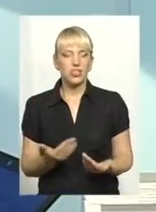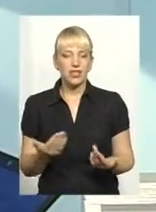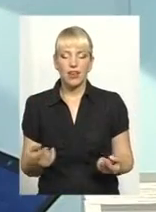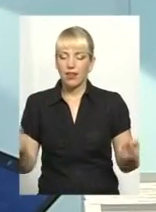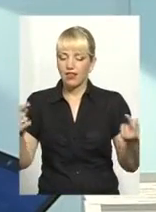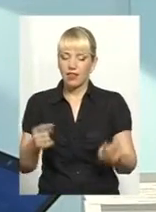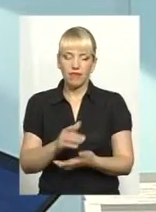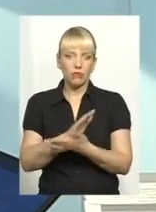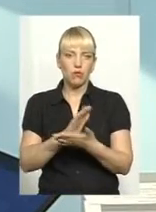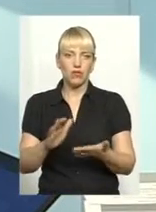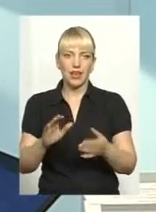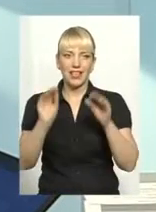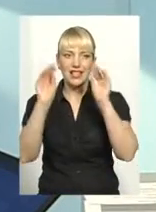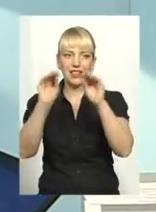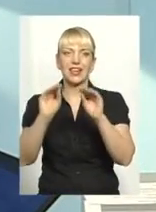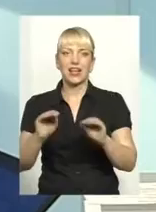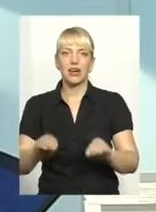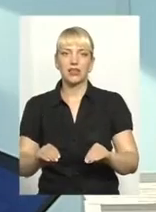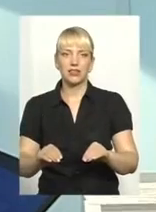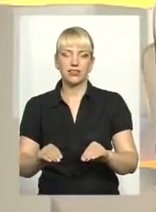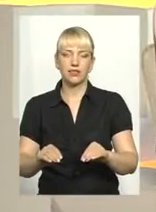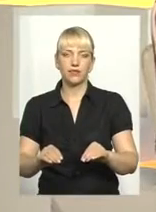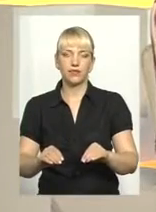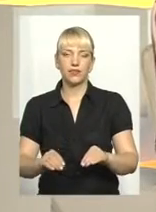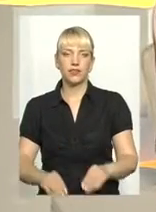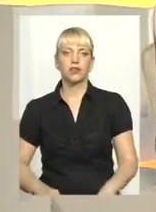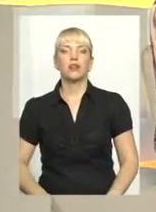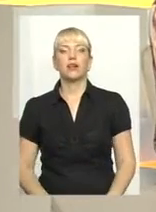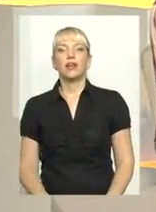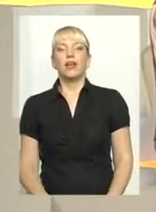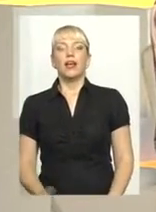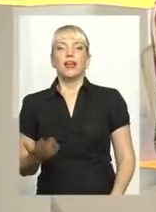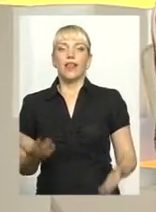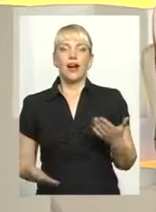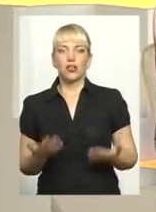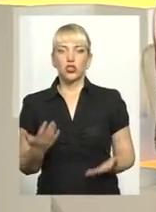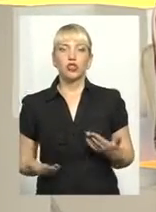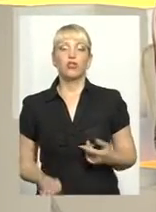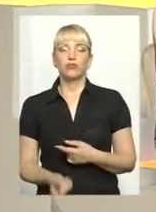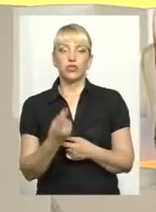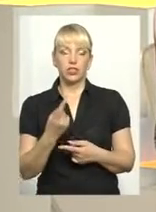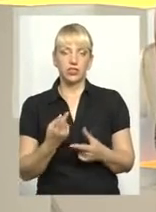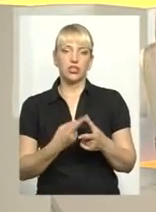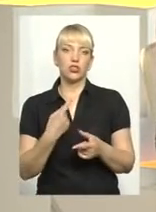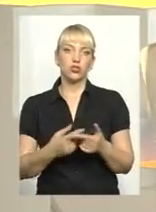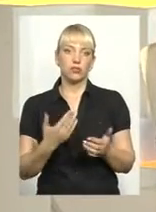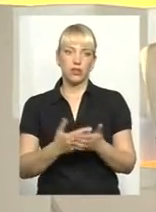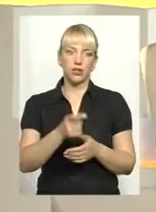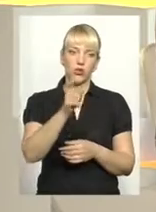задекларованим статкам. Скажіть, будь ласка, якщо ж виявиться, що той чи інший